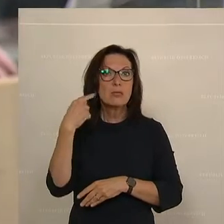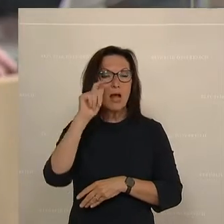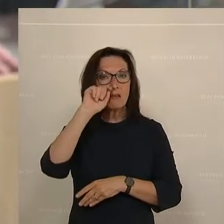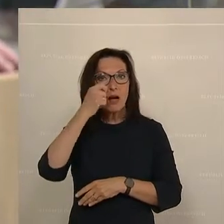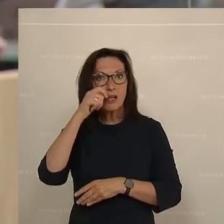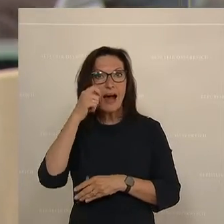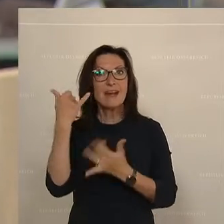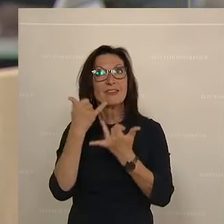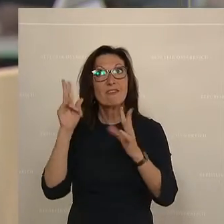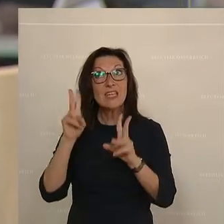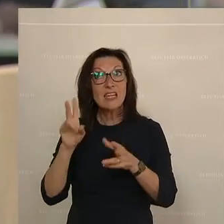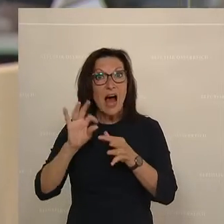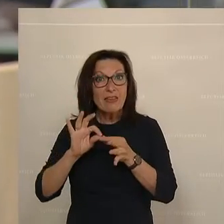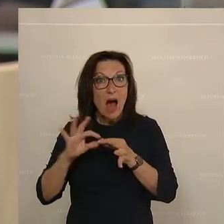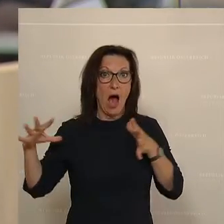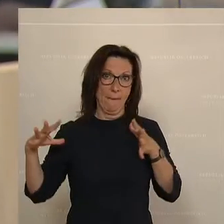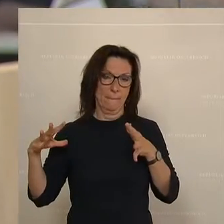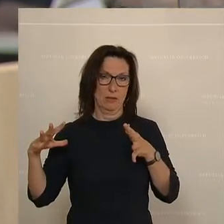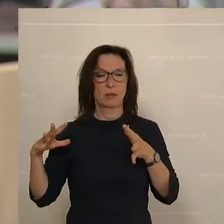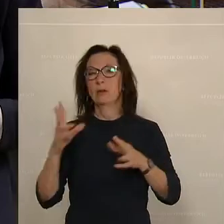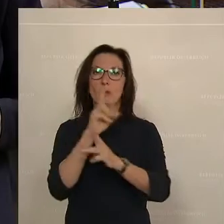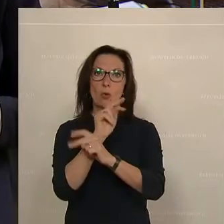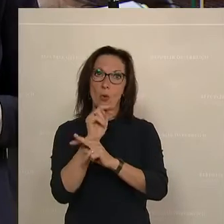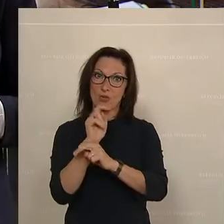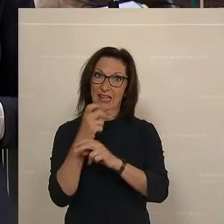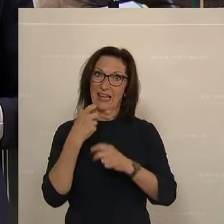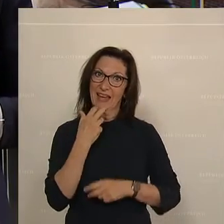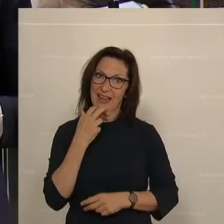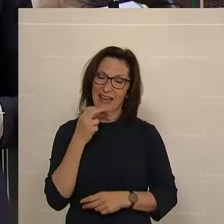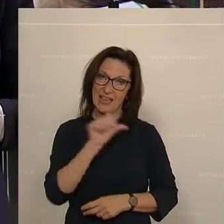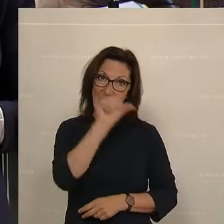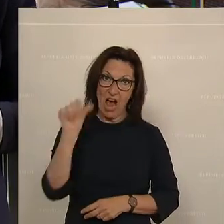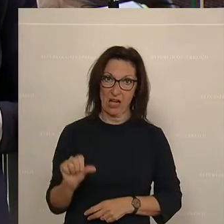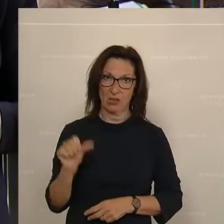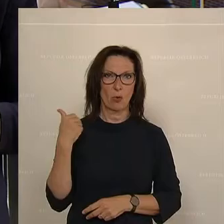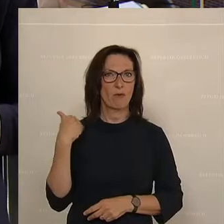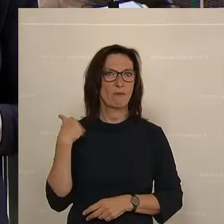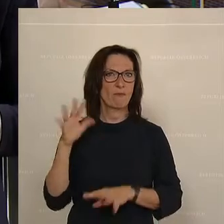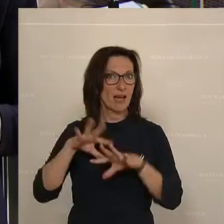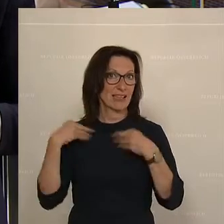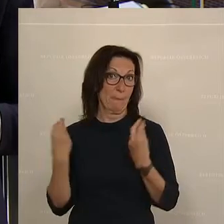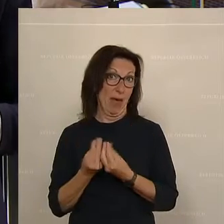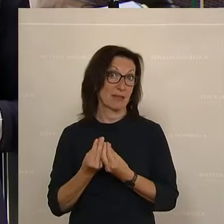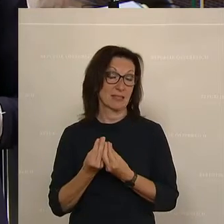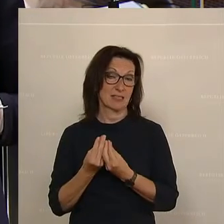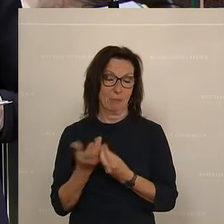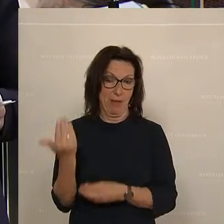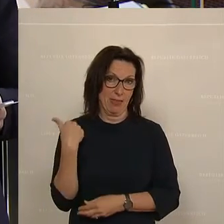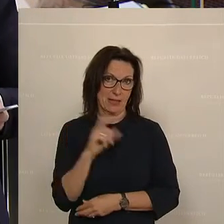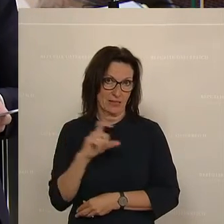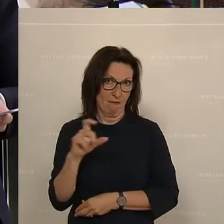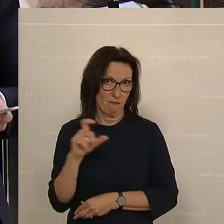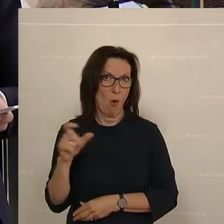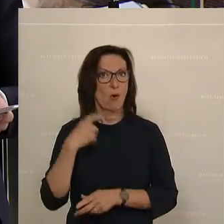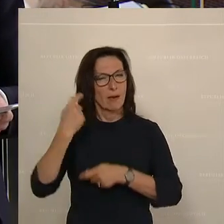Die Energieagentur, die österreichische Energieagentur hat mit uns gemeinsam in den letzten Wochen intensiv und zwar genau daran gearbeitet.